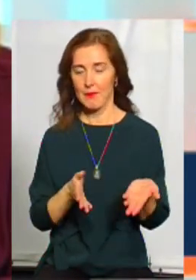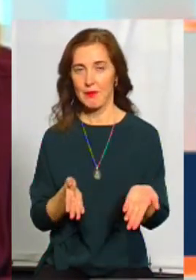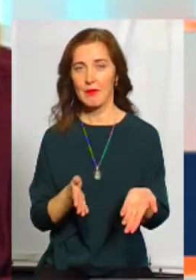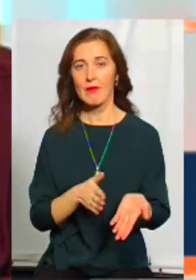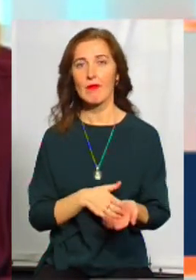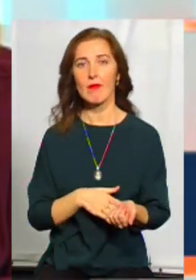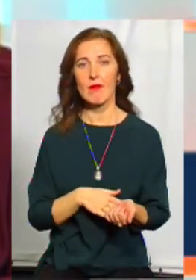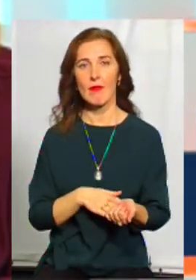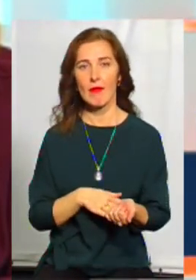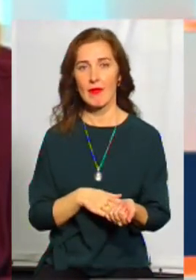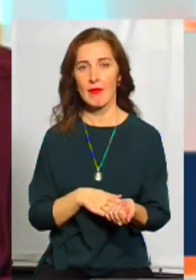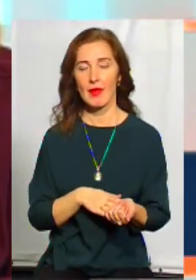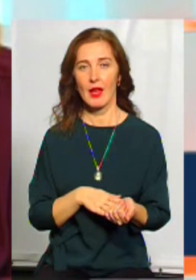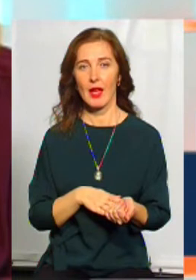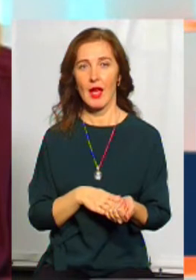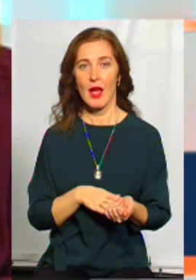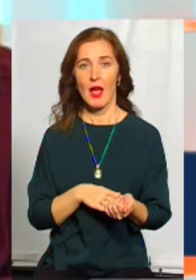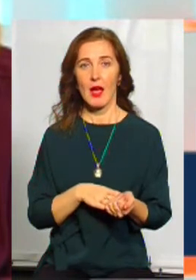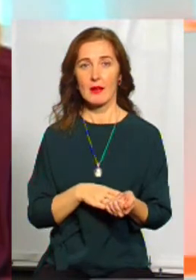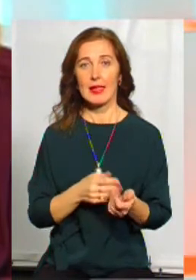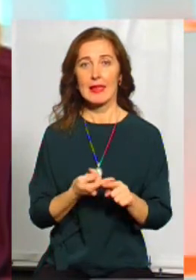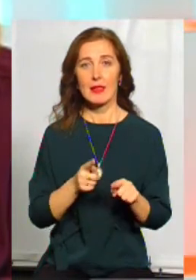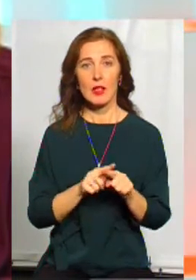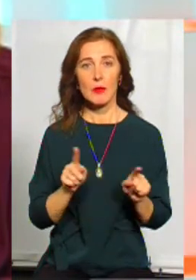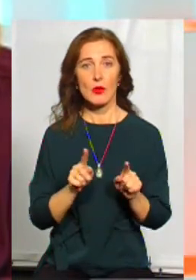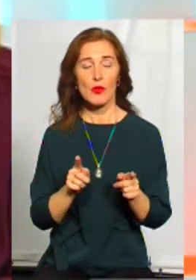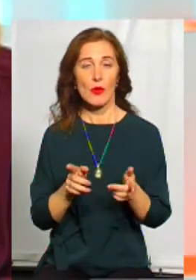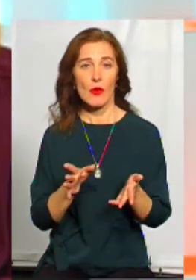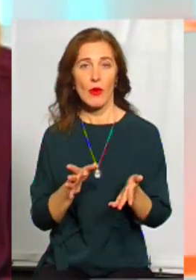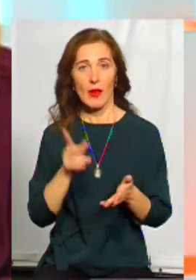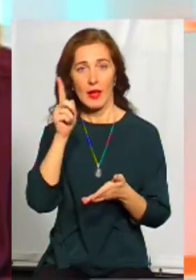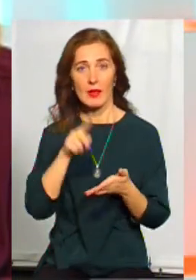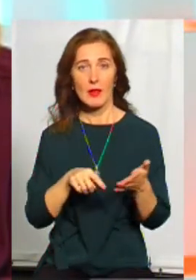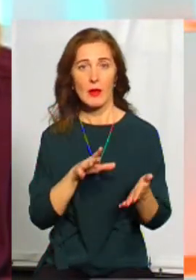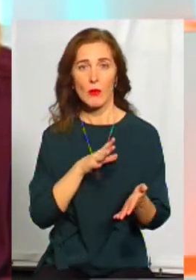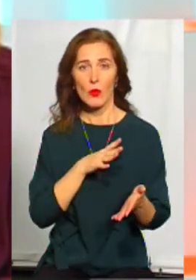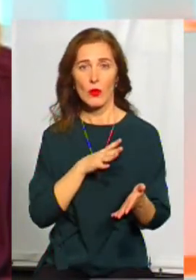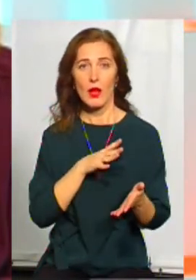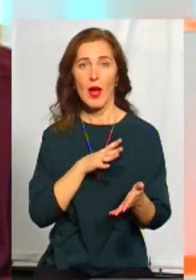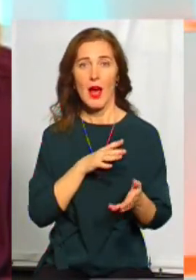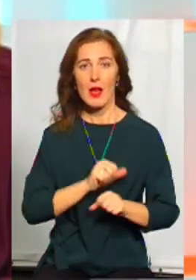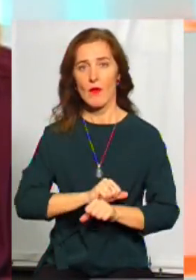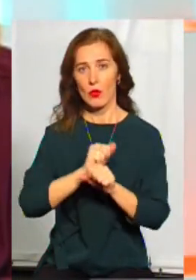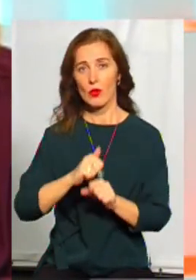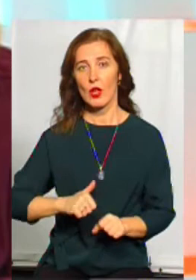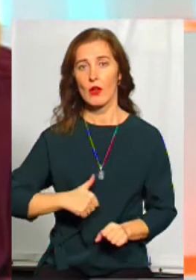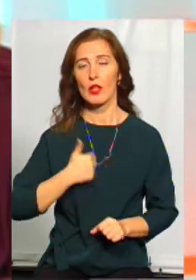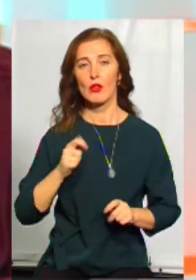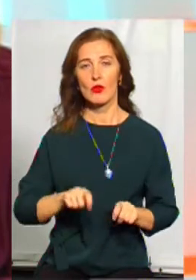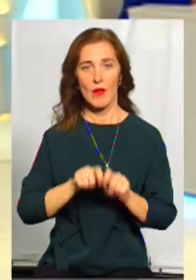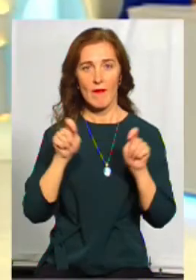на месію Віктора Ющенка розвінчалися, тим чим розвінчалися. І, здавалося, революція гідності відкриває